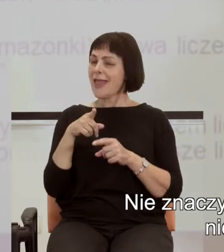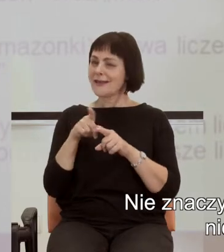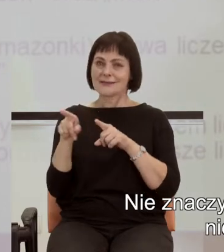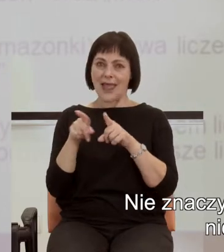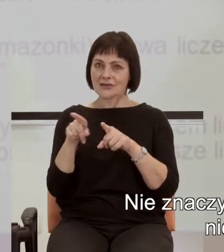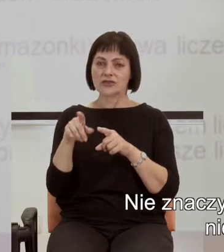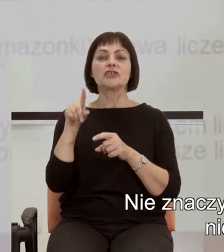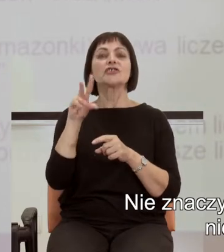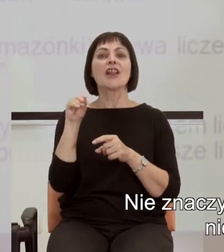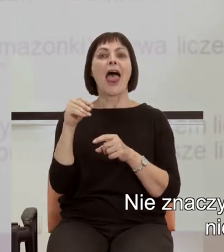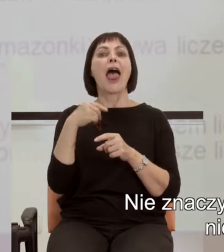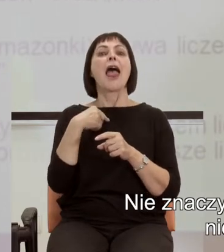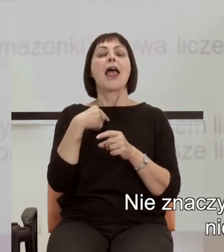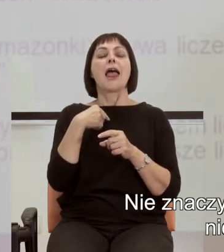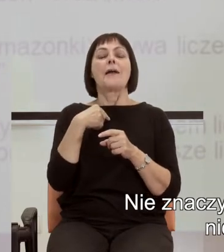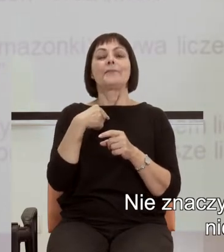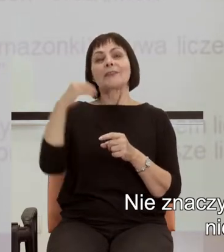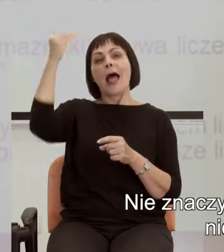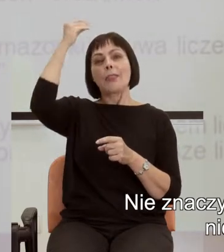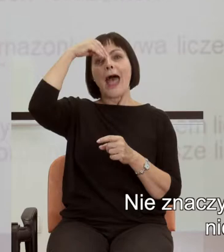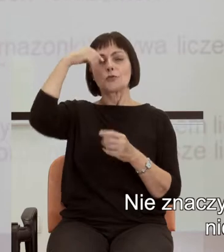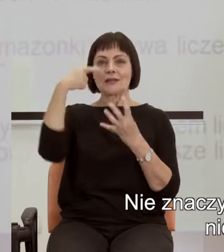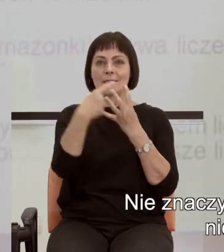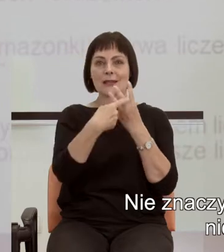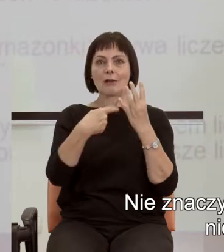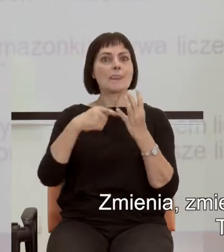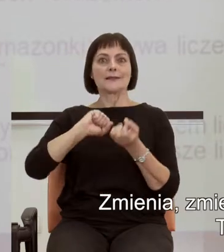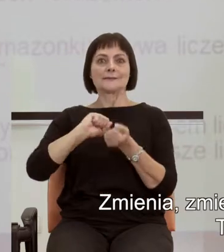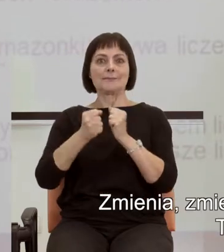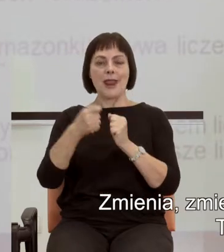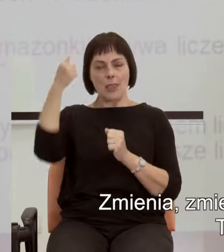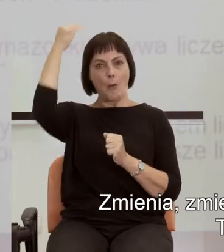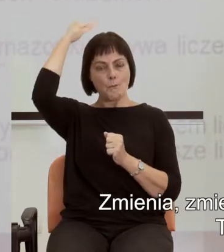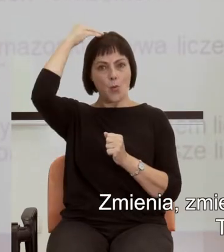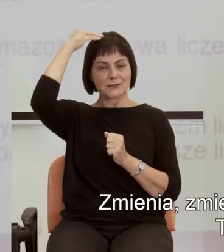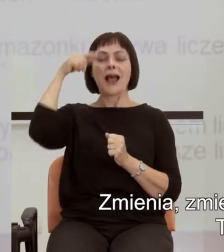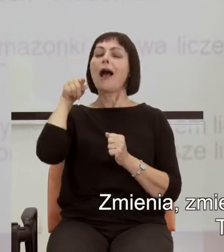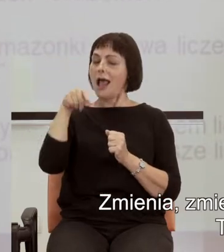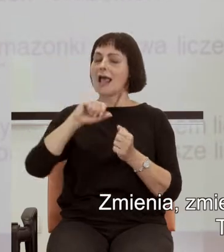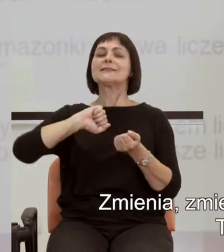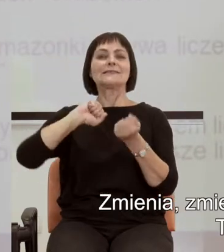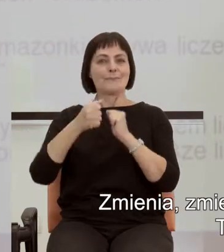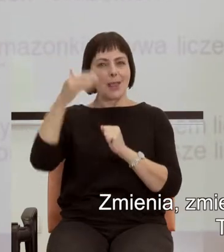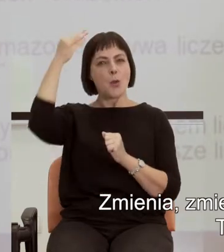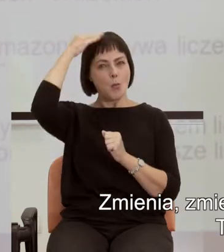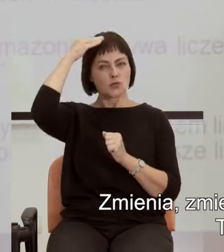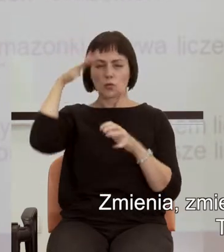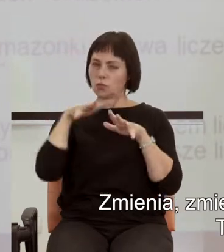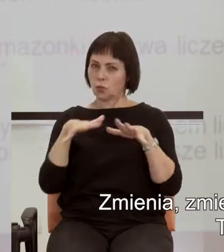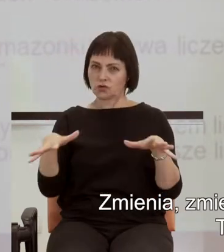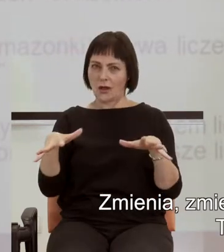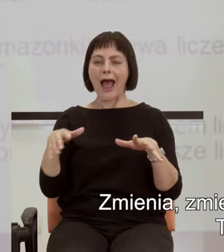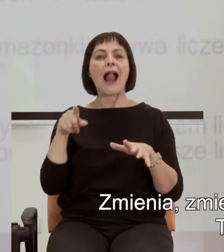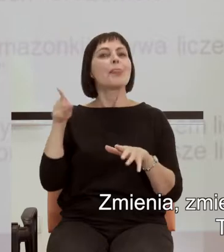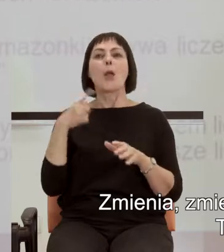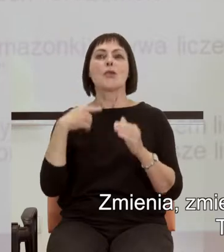nauczenie się liczebników niczego nie zmienia w naszym mózgu. Zmienia, zmienia bardzo dużo, ale to nie jest